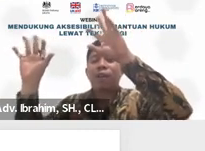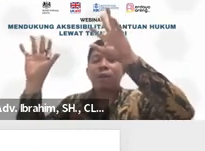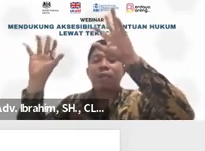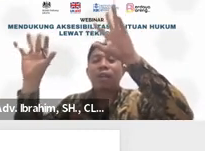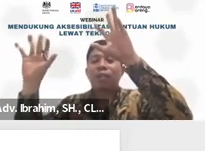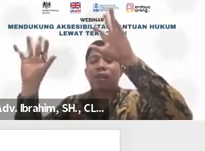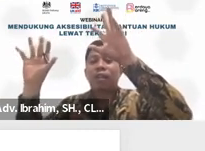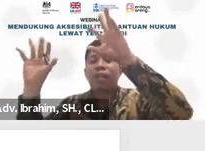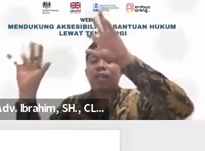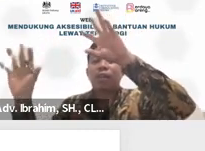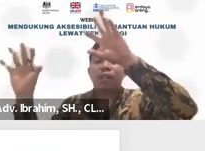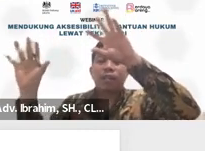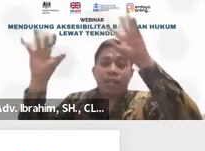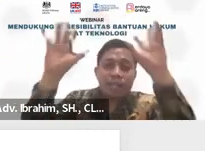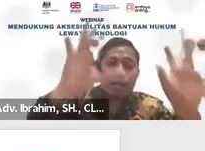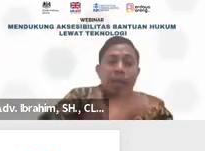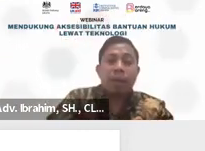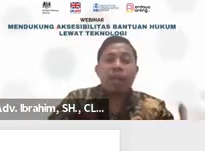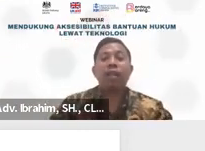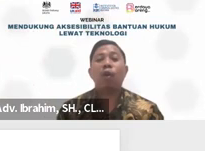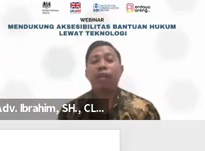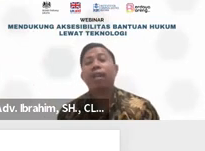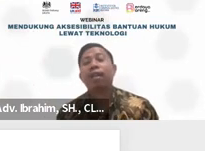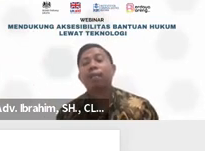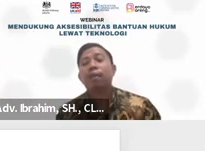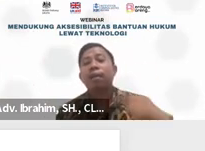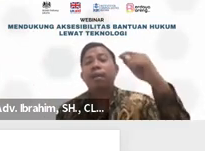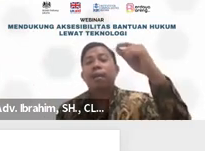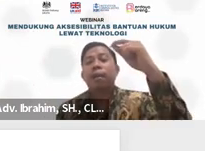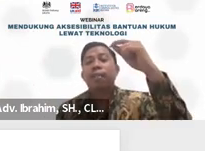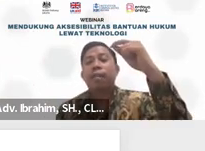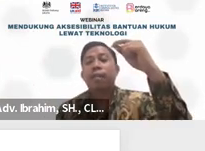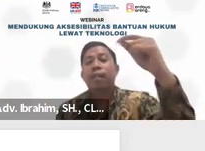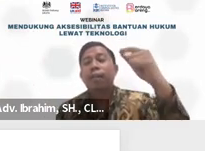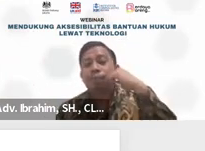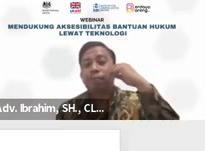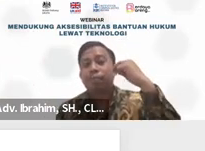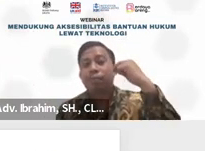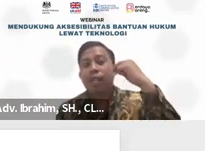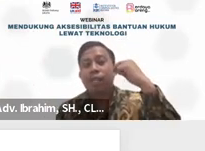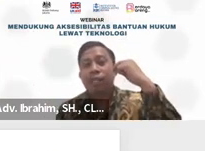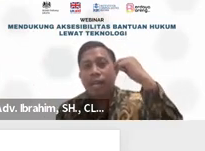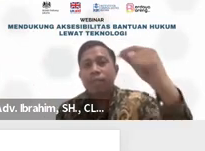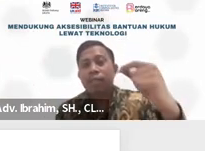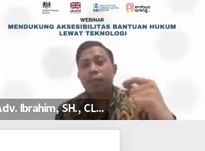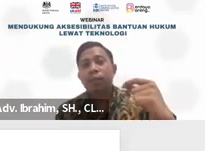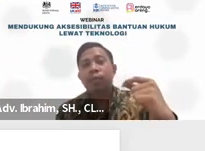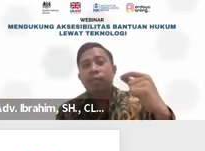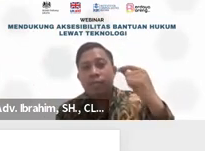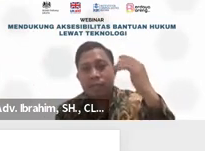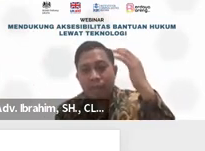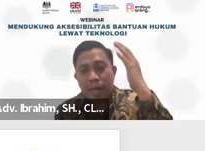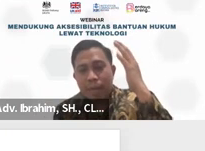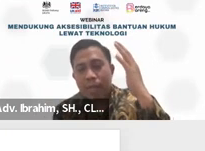aturan-aturan ini di di di di coding sehingga dalam sistem